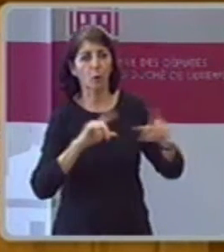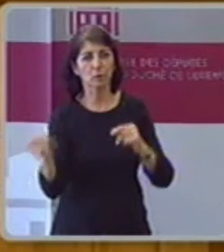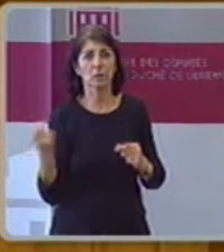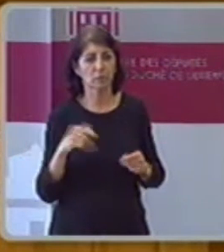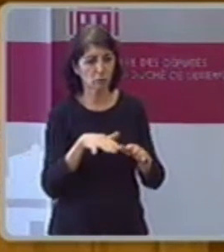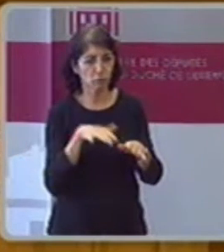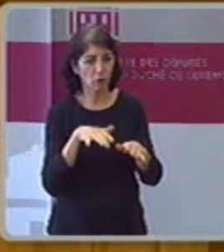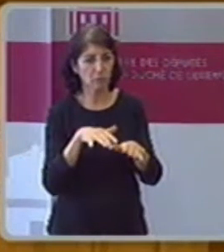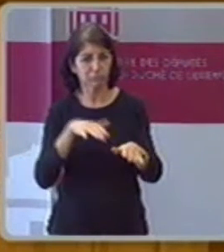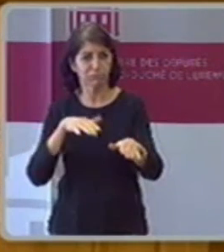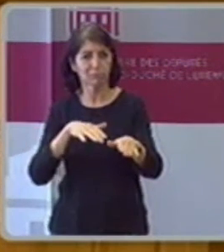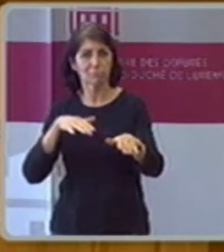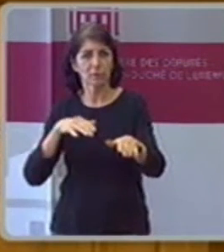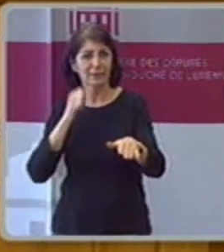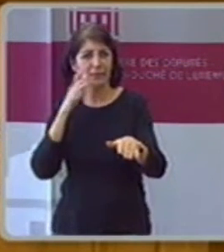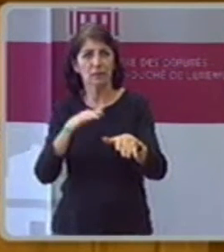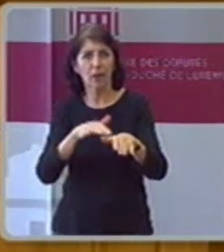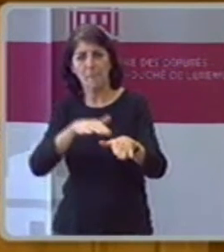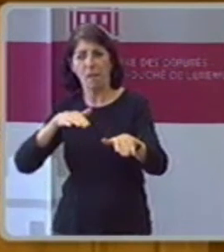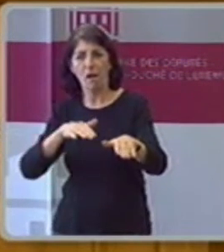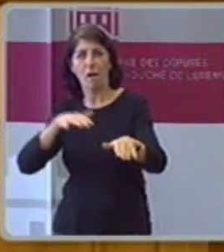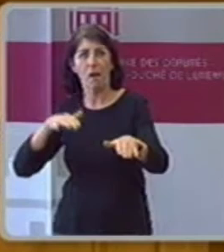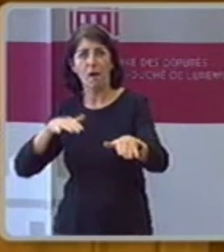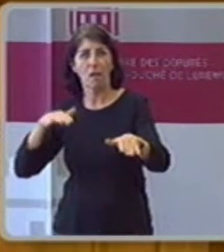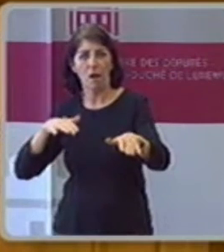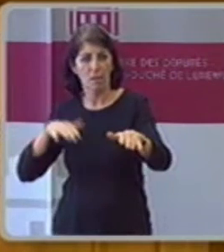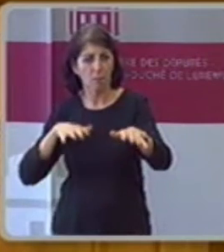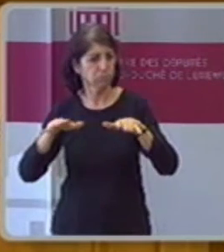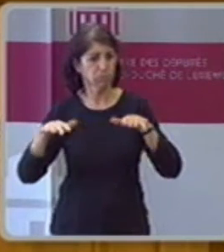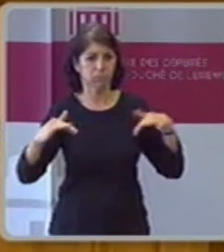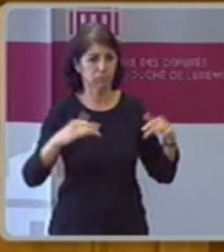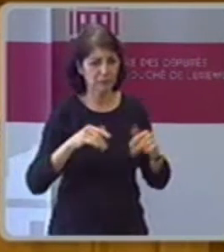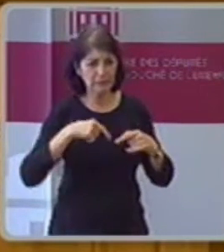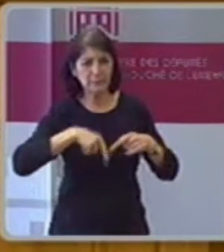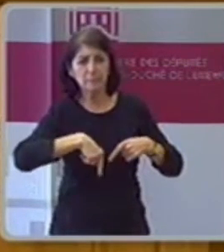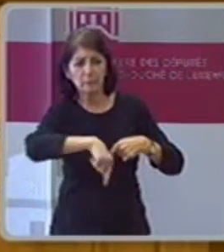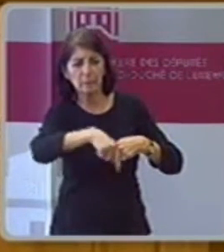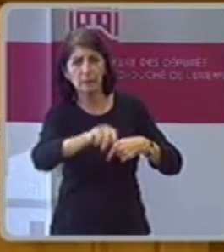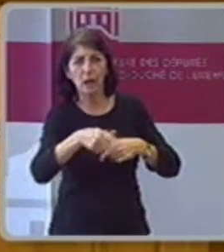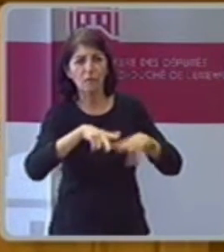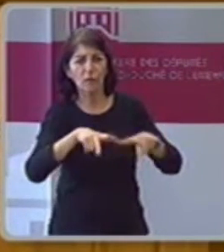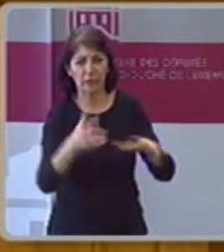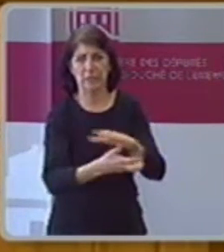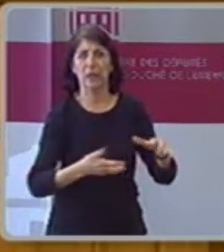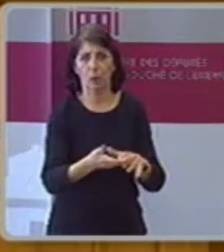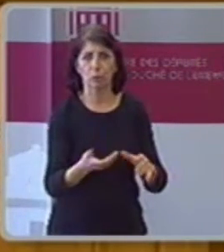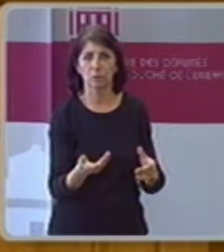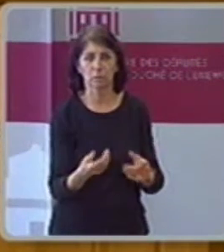10.000 Erbnis Plätze schaffen da lebt nicht mehr im Land aber